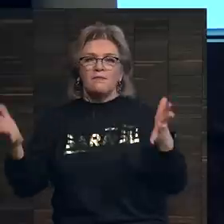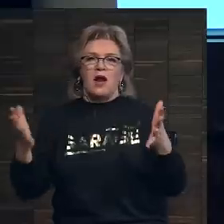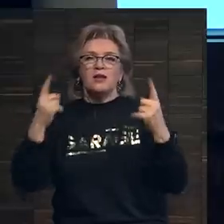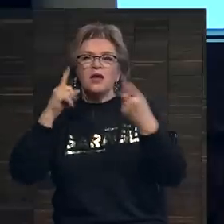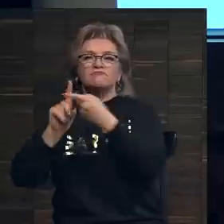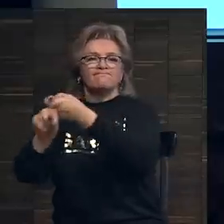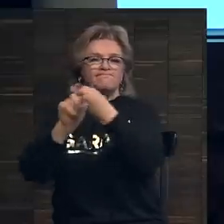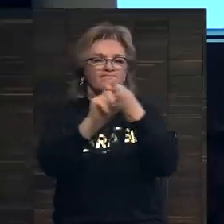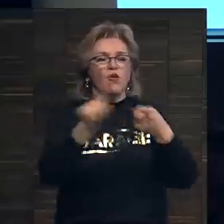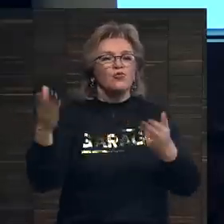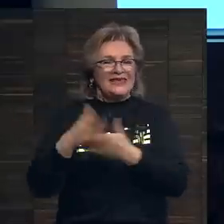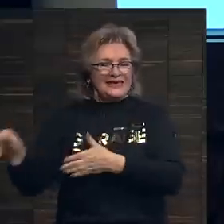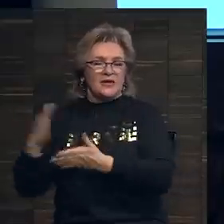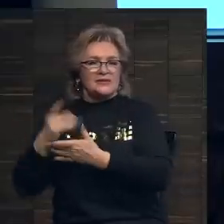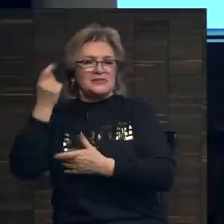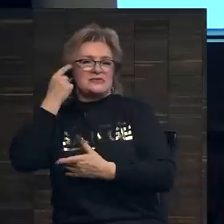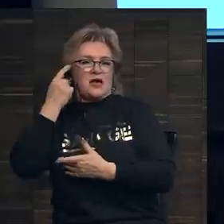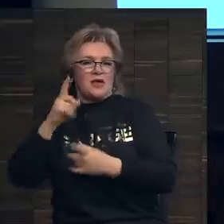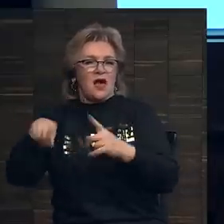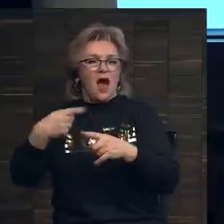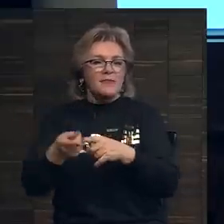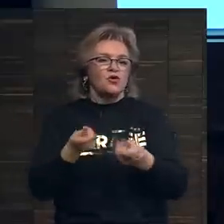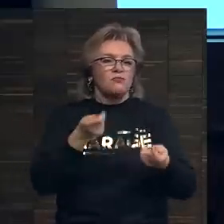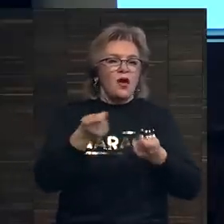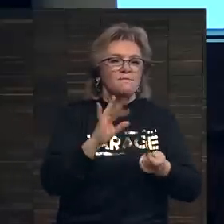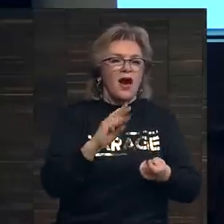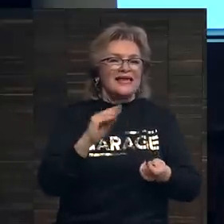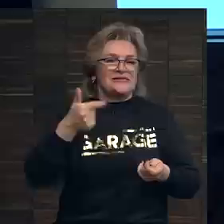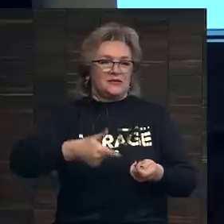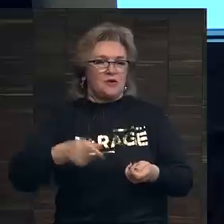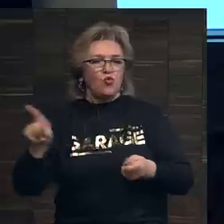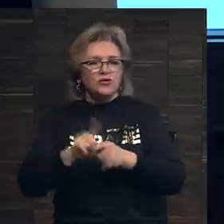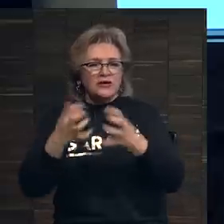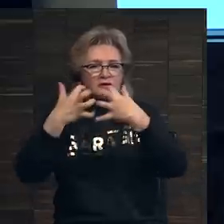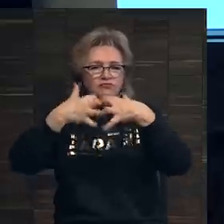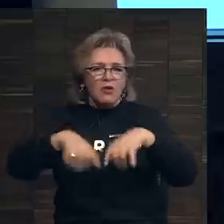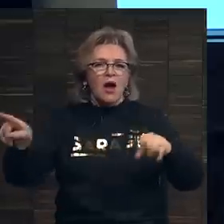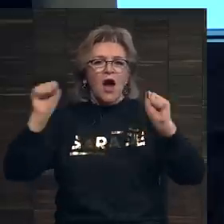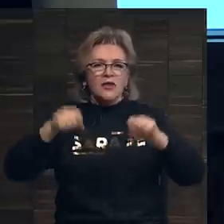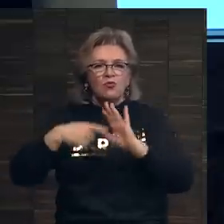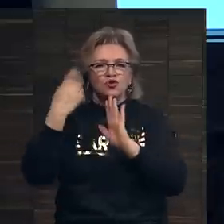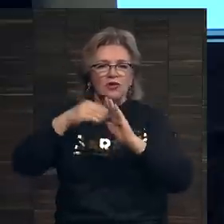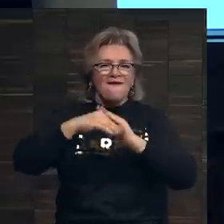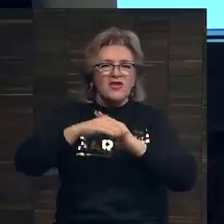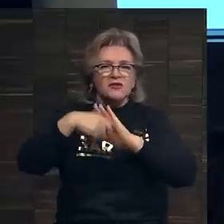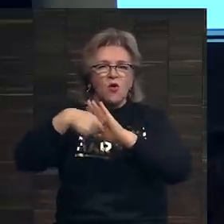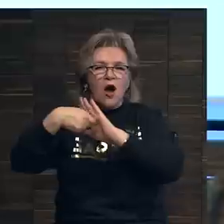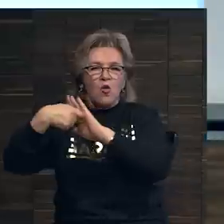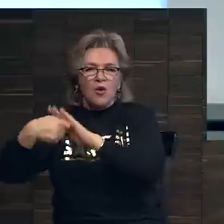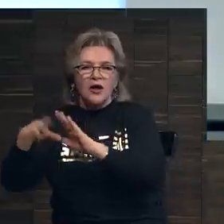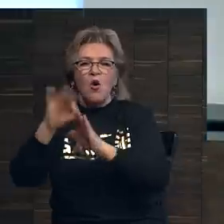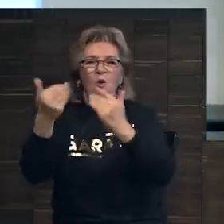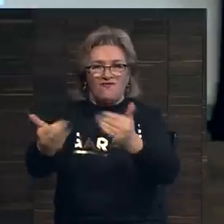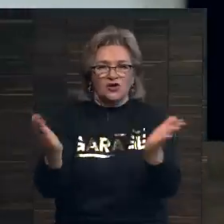связи, у них есть знания. Далее это маркетинг, у них есть целая маркетинговая машина, они могут снять видеоролик о вашей работе,